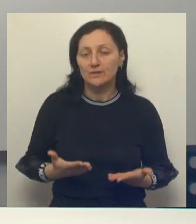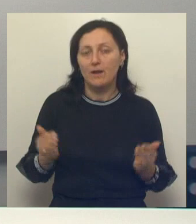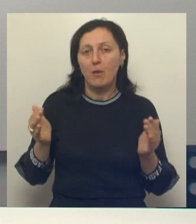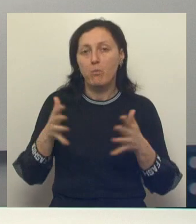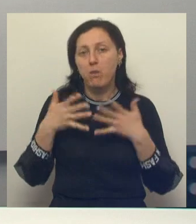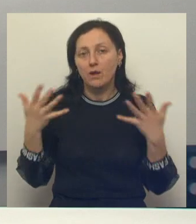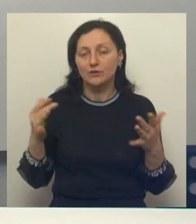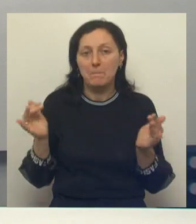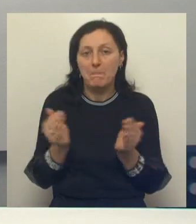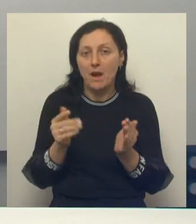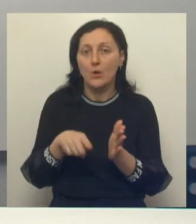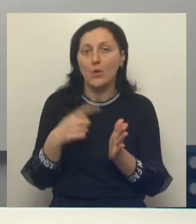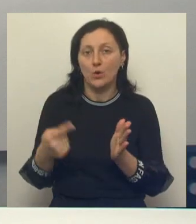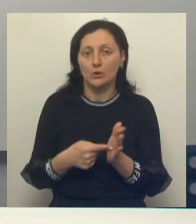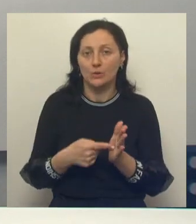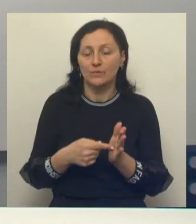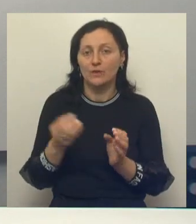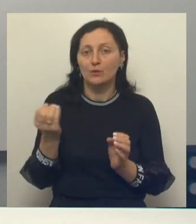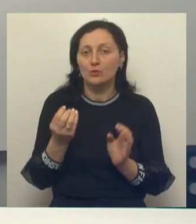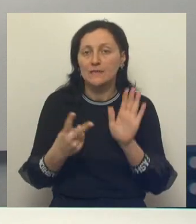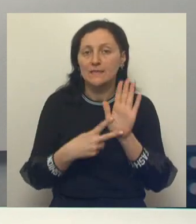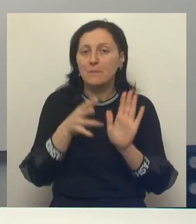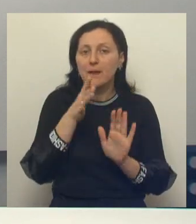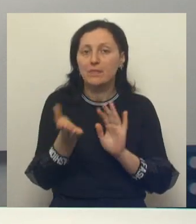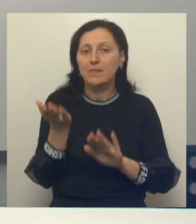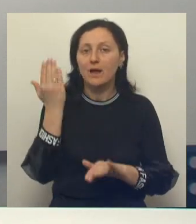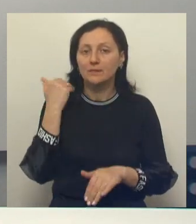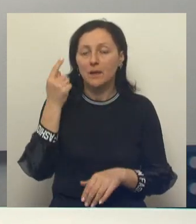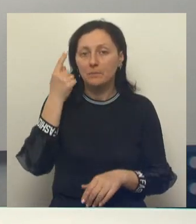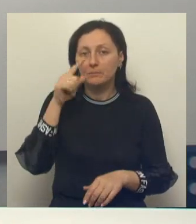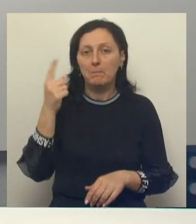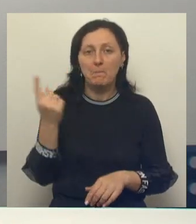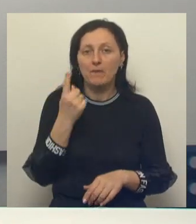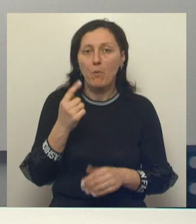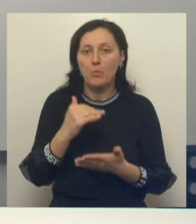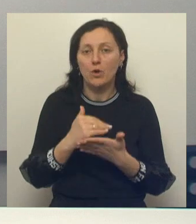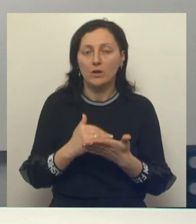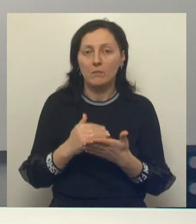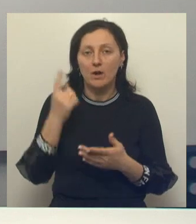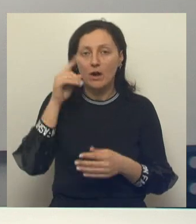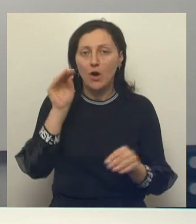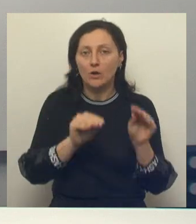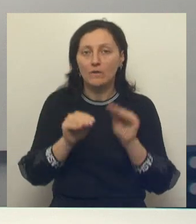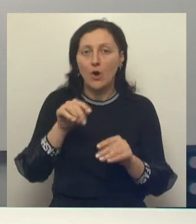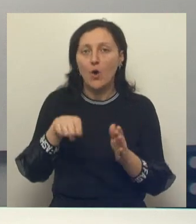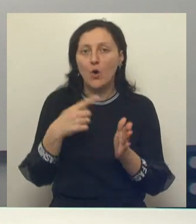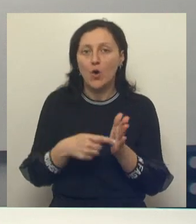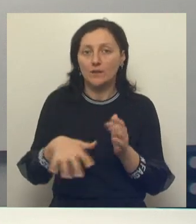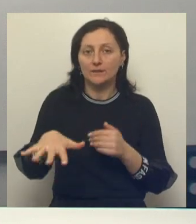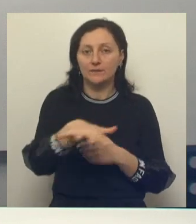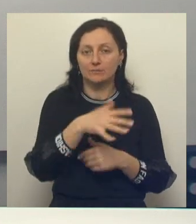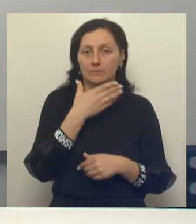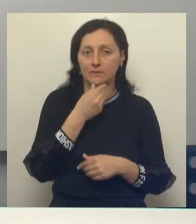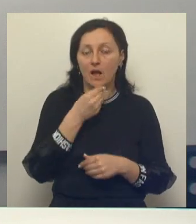поселений и городов. Еще семь лет назад приняли приоритетную программу формирования комфортной городской среды. А в